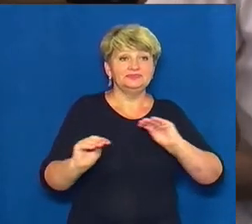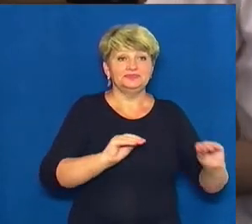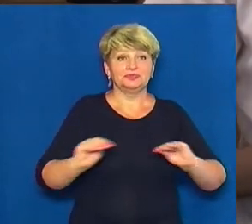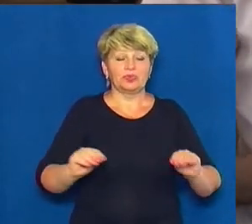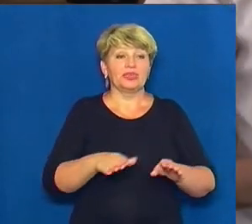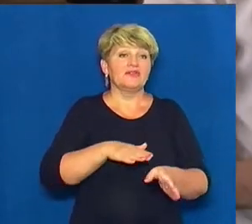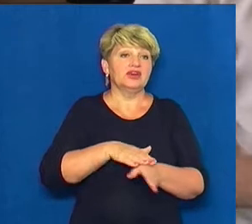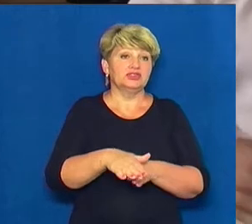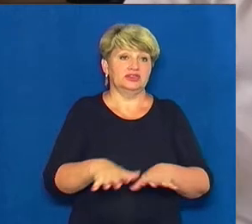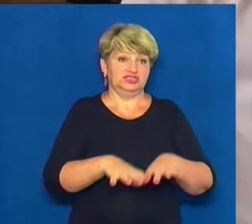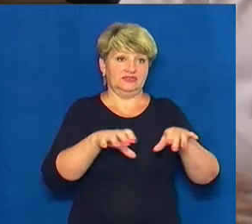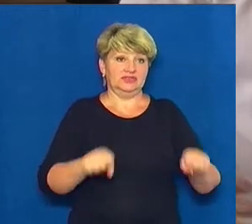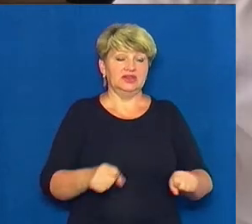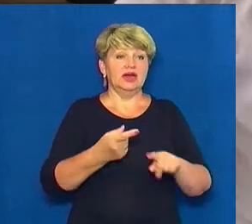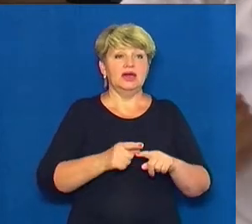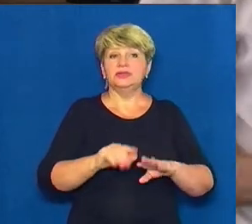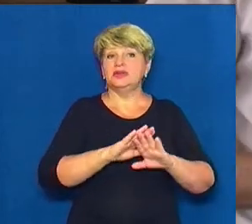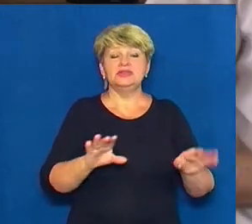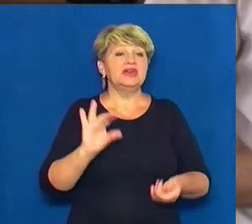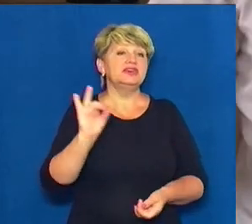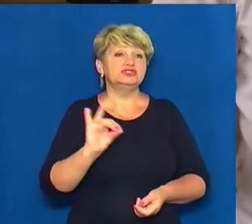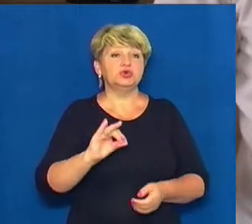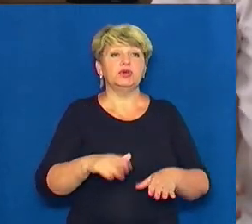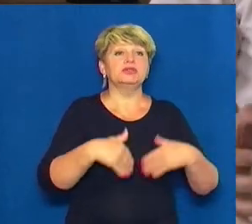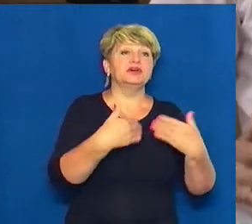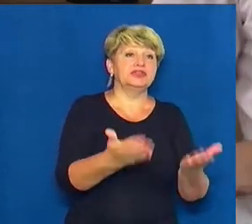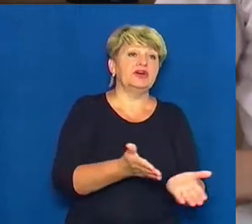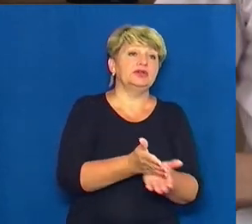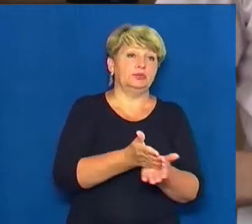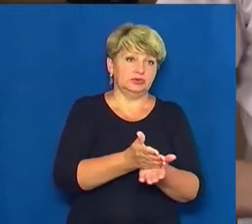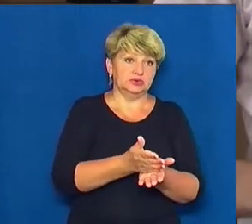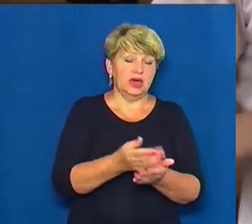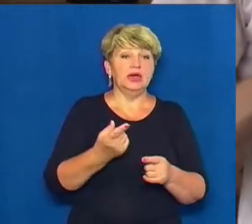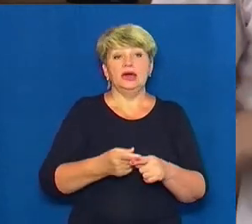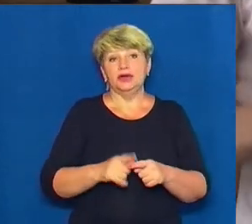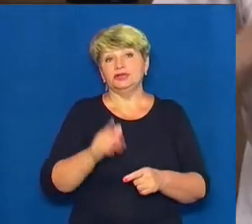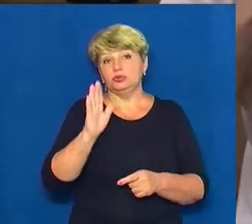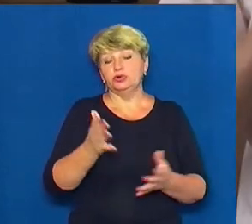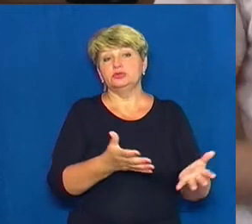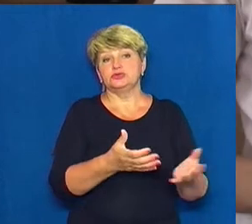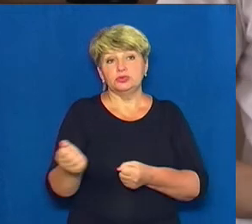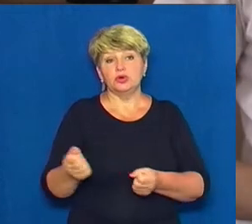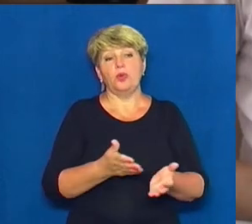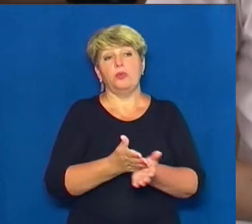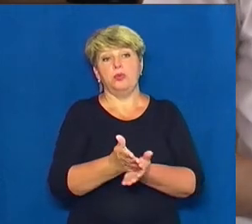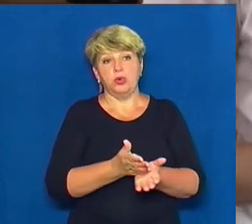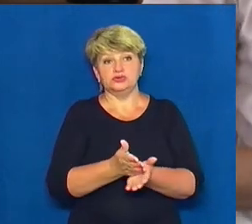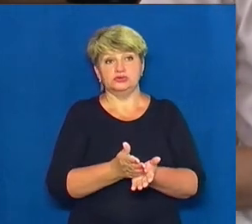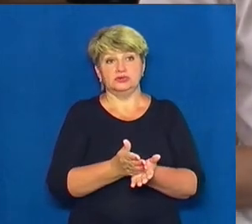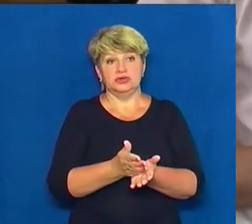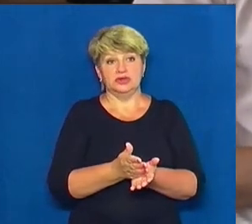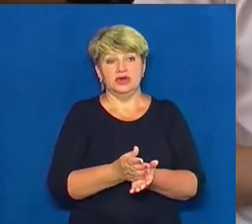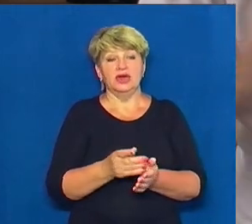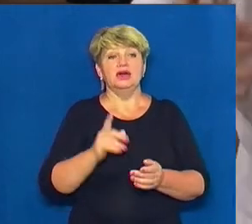влади. Це не історія надання послуг для людей і так далі. Селищанська громада буде отримати послуги, створять СНАП в селищанській громаді. Там